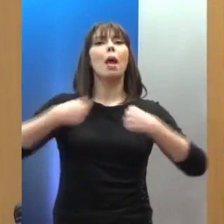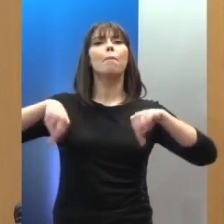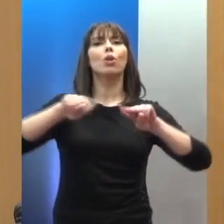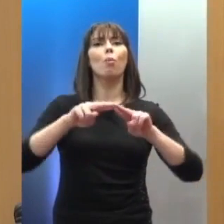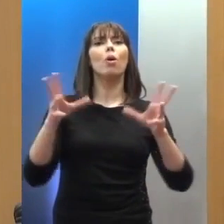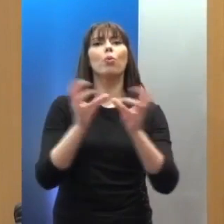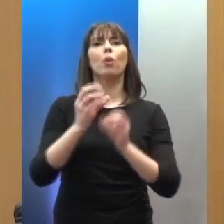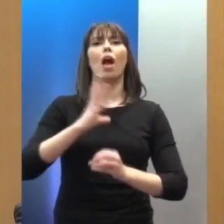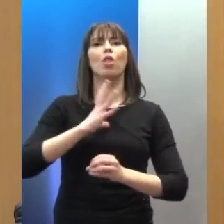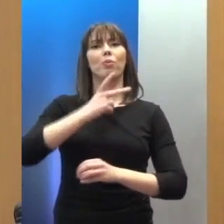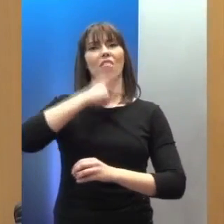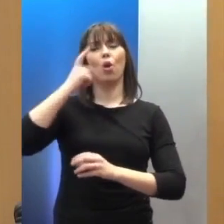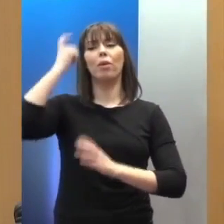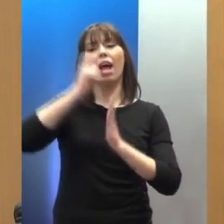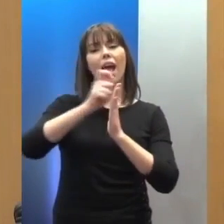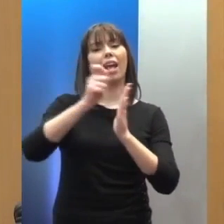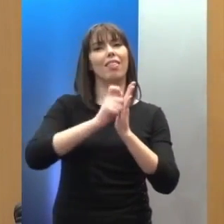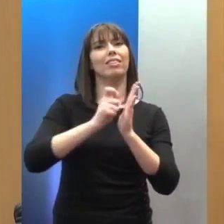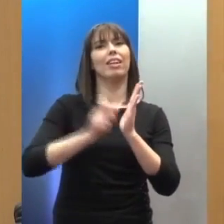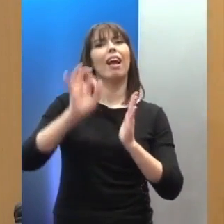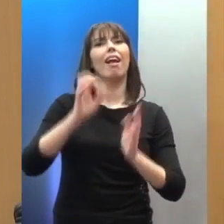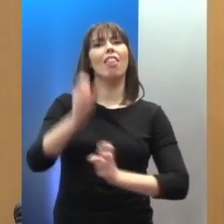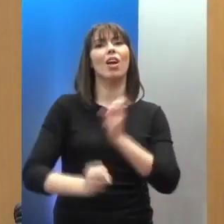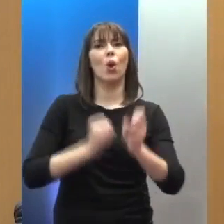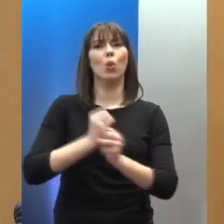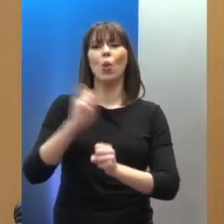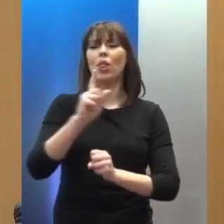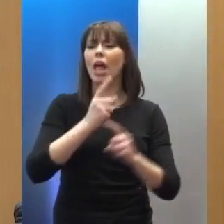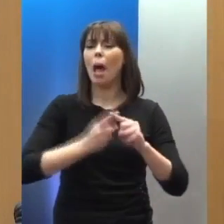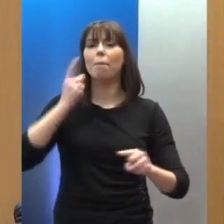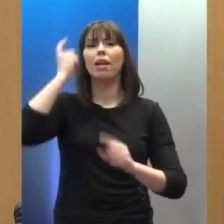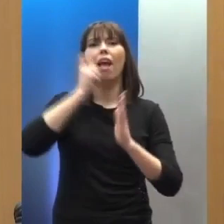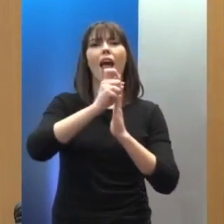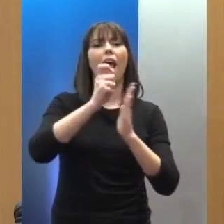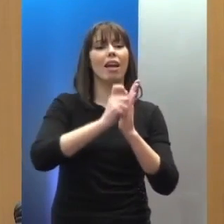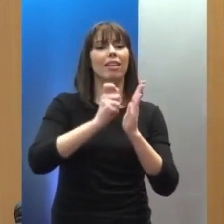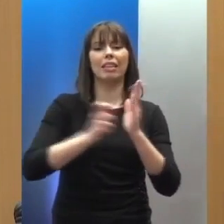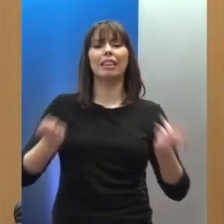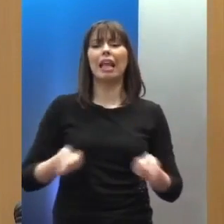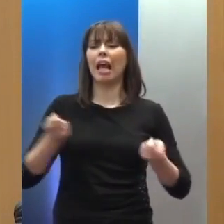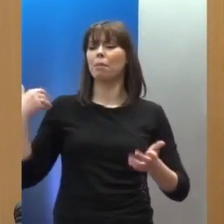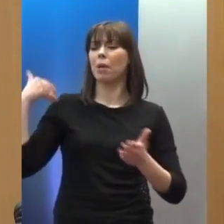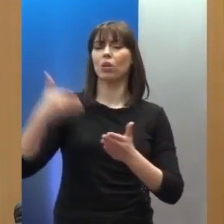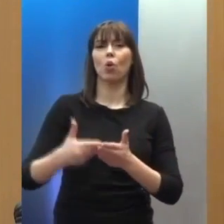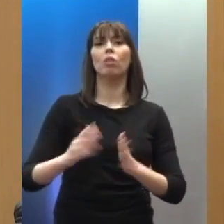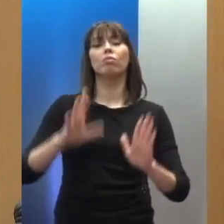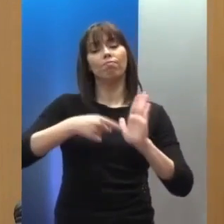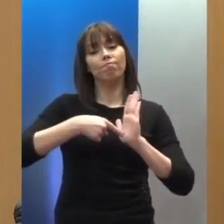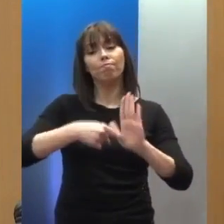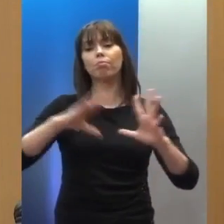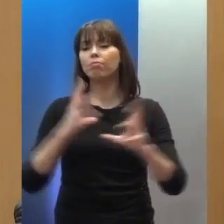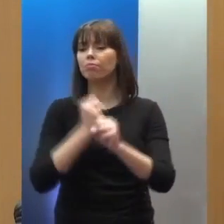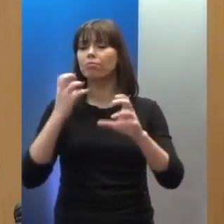Δικαιωμάτα του Ανθρώπου δεν είναι μια απλή έκθεση πεπραγμένων. Είναι μια καταγραφή του τι πετύχαμε, αλλά και μια υπενθύμηση